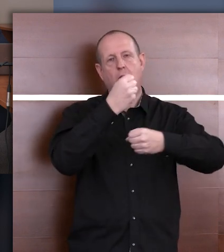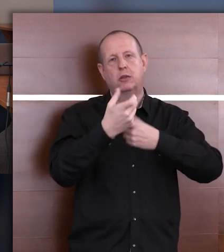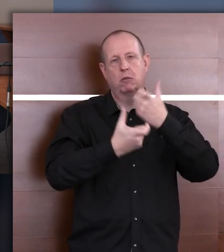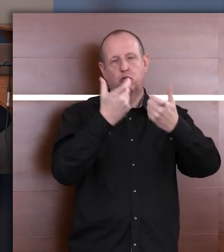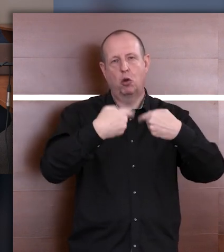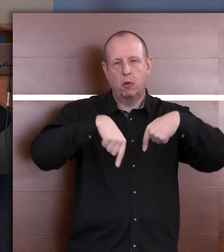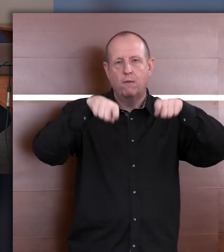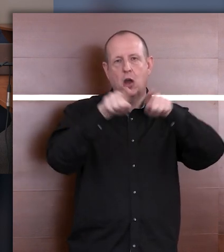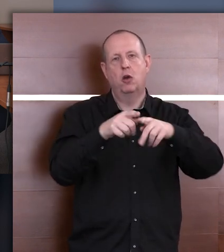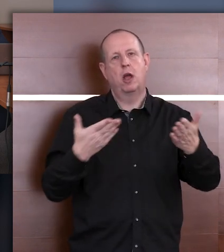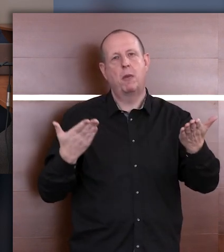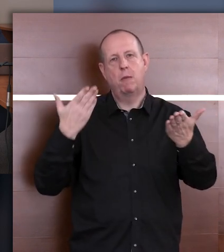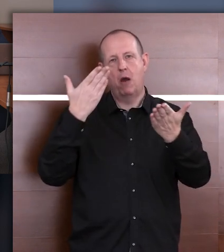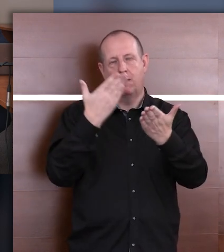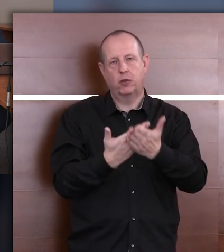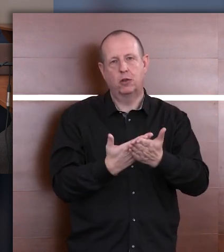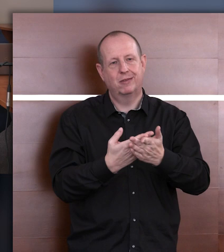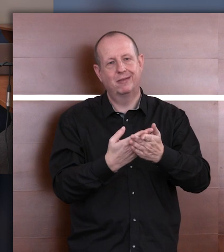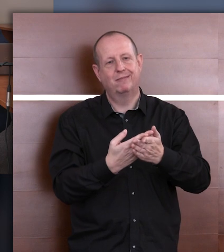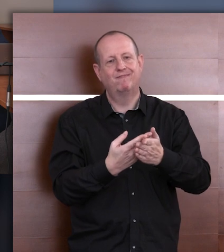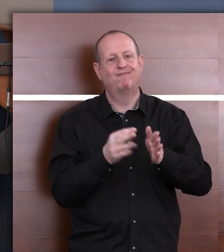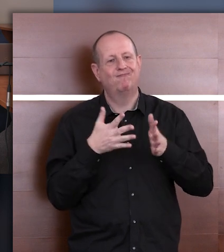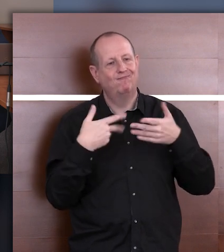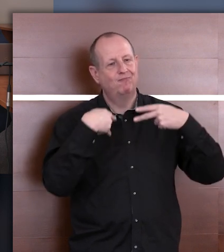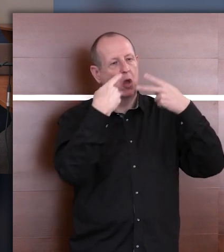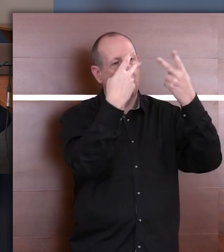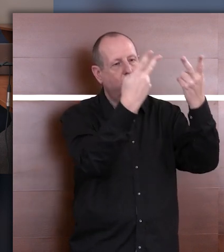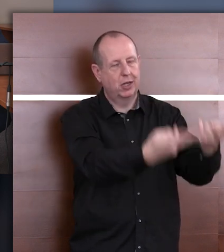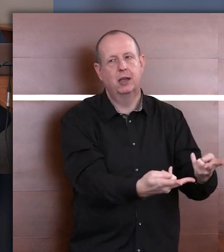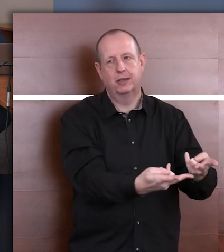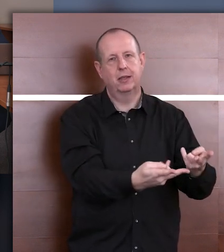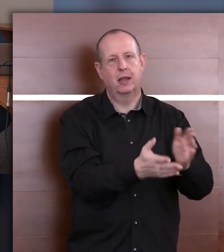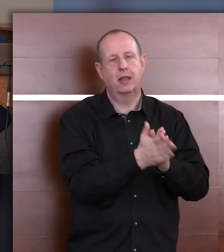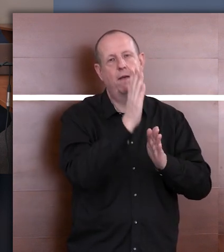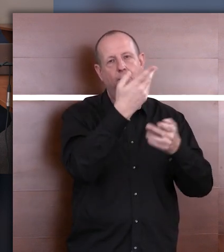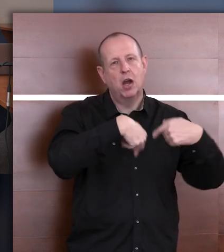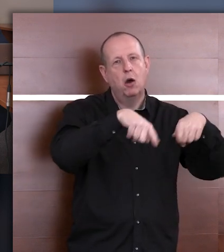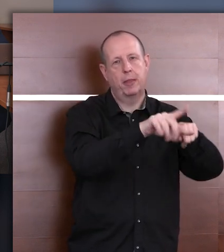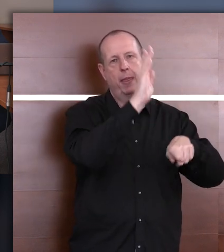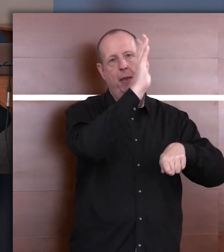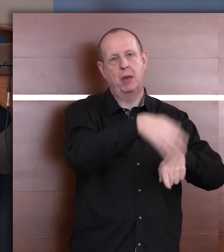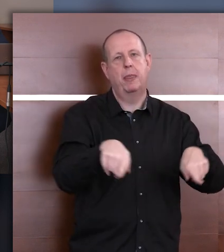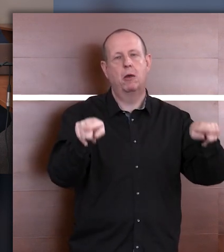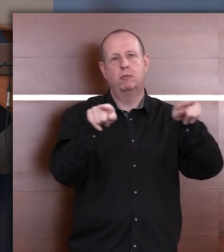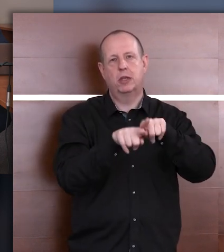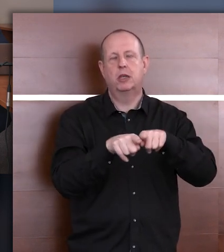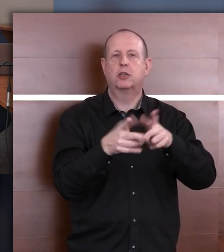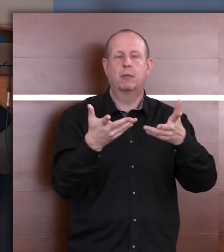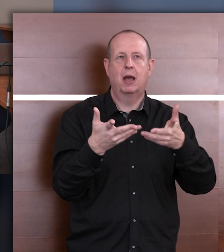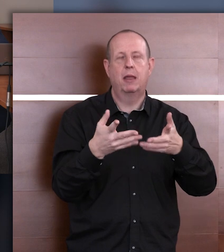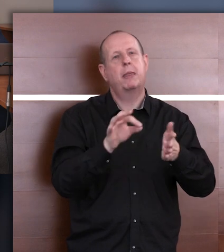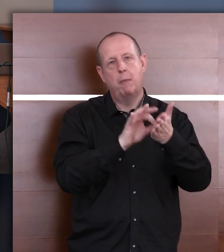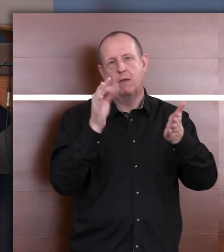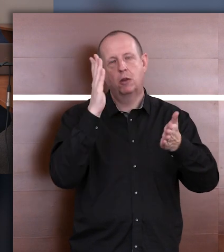wnioski przez nas skierowane do ministra zostały zrealizowane, a przynajmniej zostały poddane pod